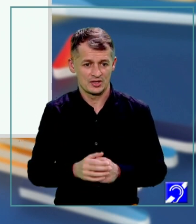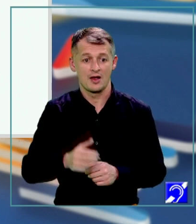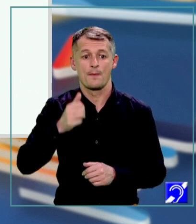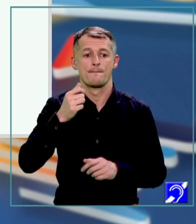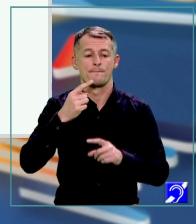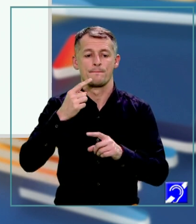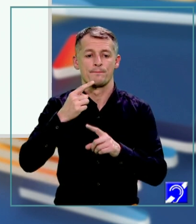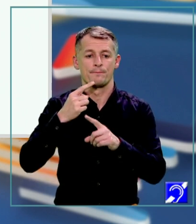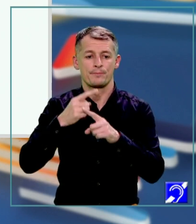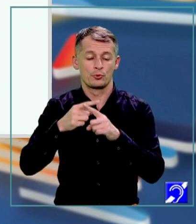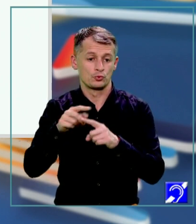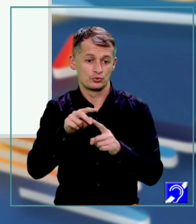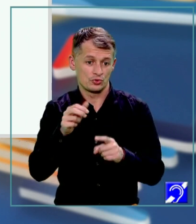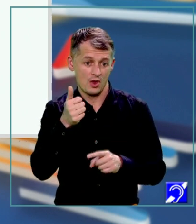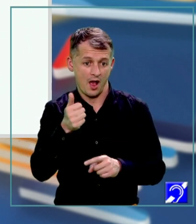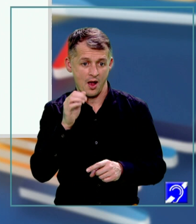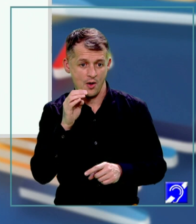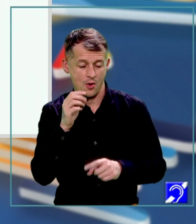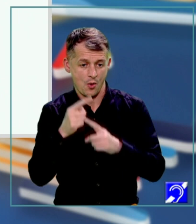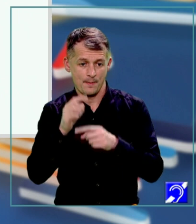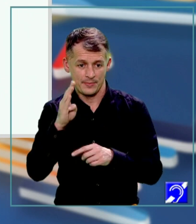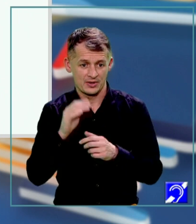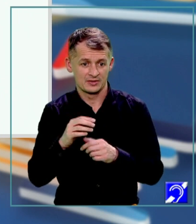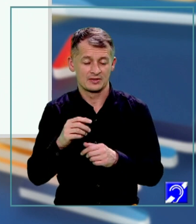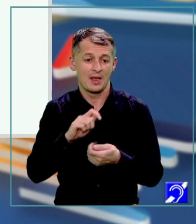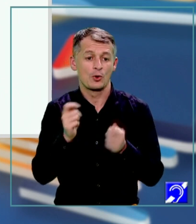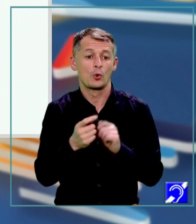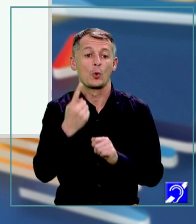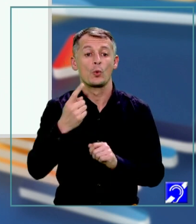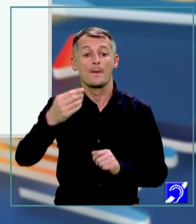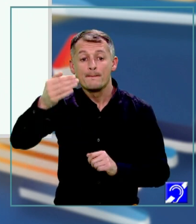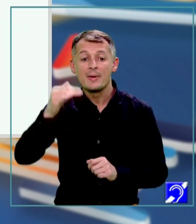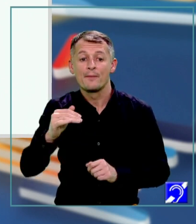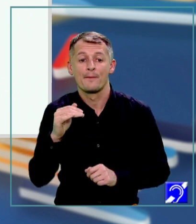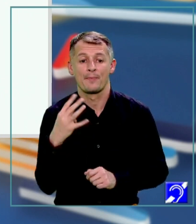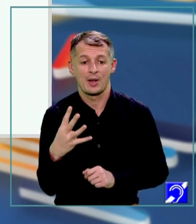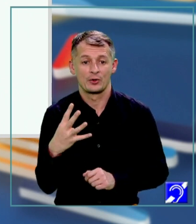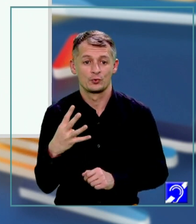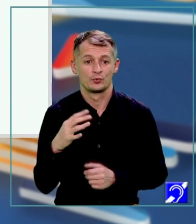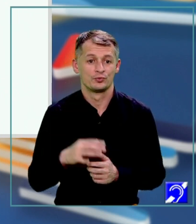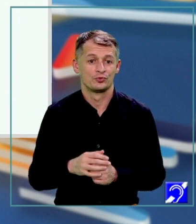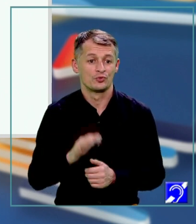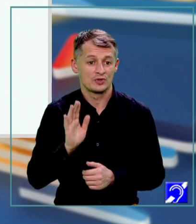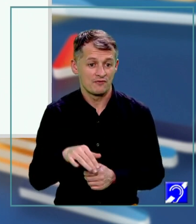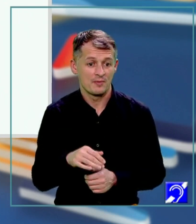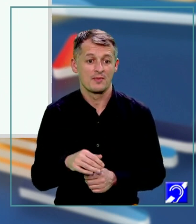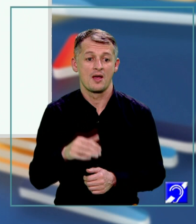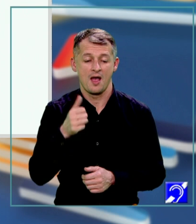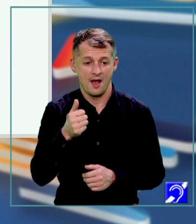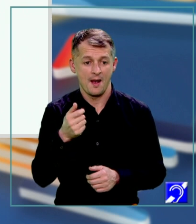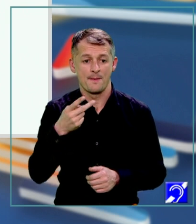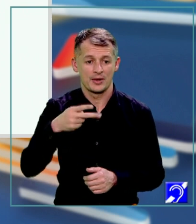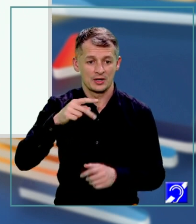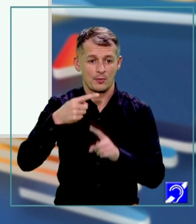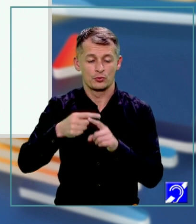ori B l-am înlocuit cu 1 pe 4 conform enunțului. Deci vom obține A pătrat plus 2